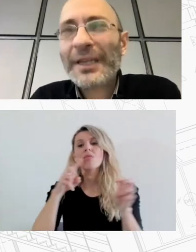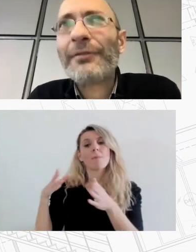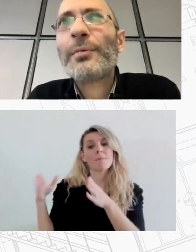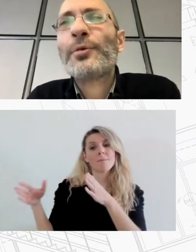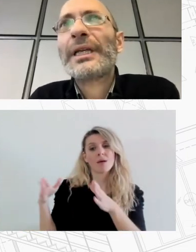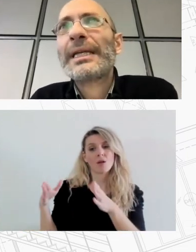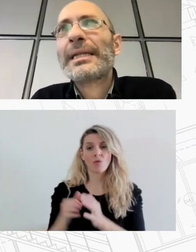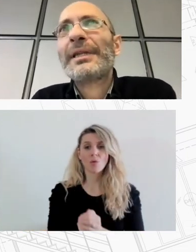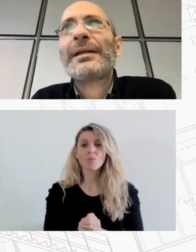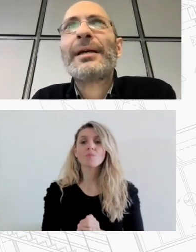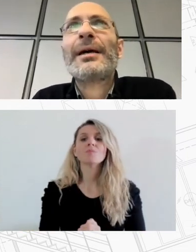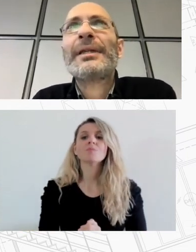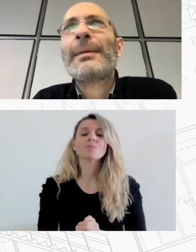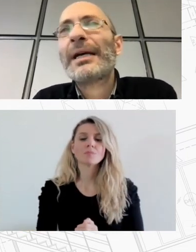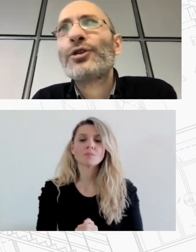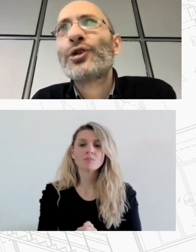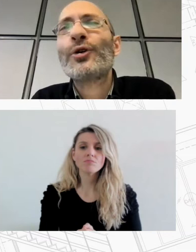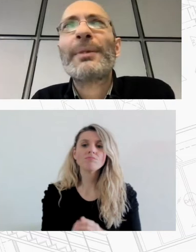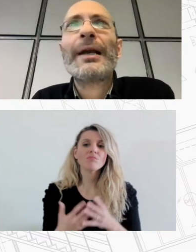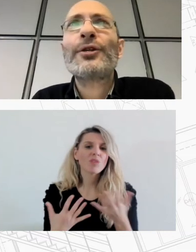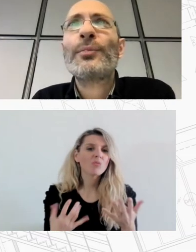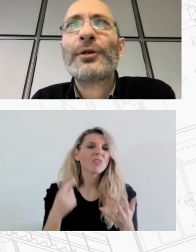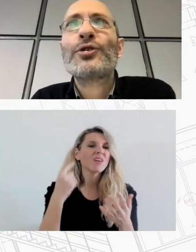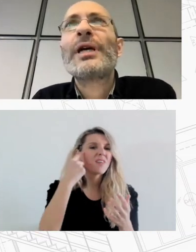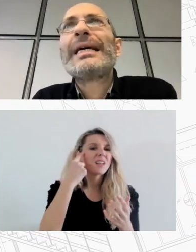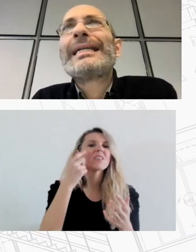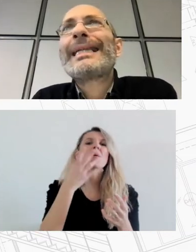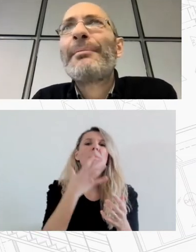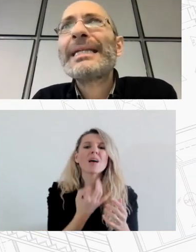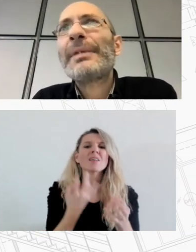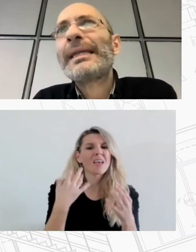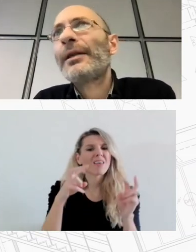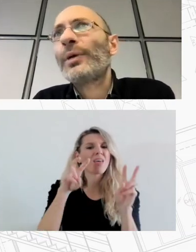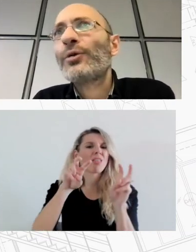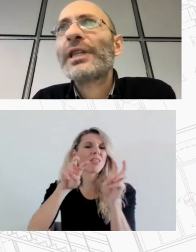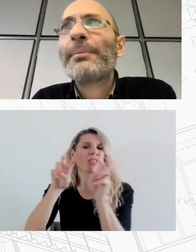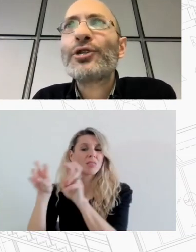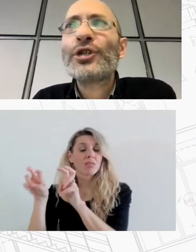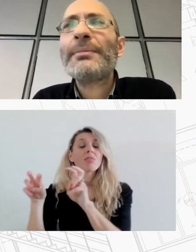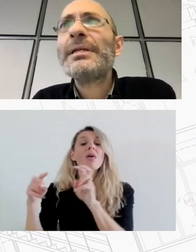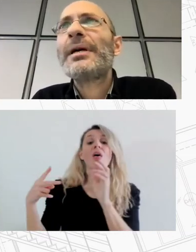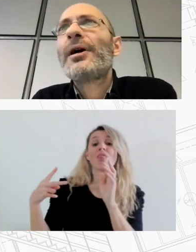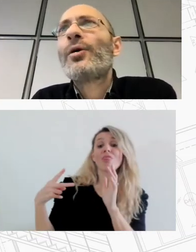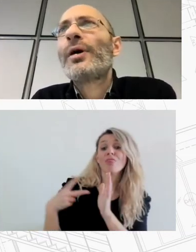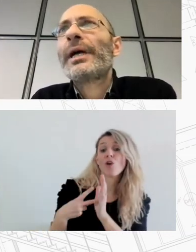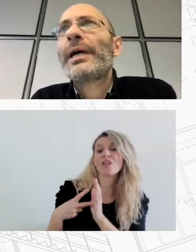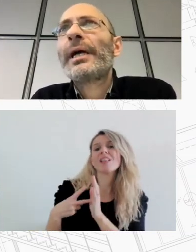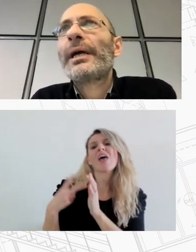δηληφθούμε πώς σχετίζεται με την απαξίωση όλο και μεγαλύτερου μέρους στα μέσα με τέλη του 2020 διαπιστώσαμε